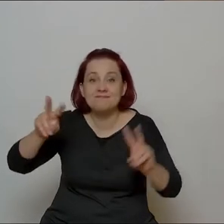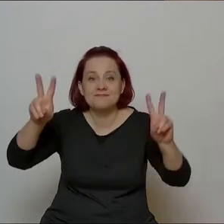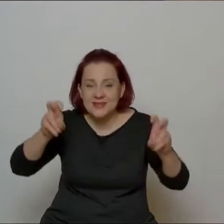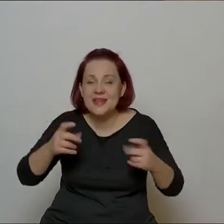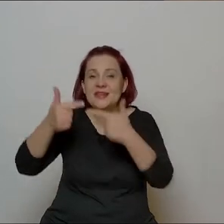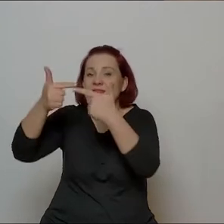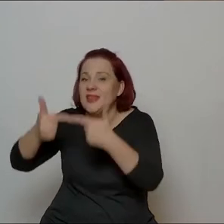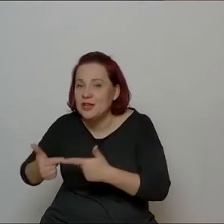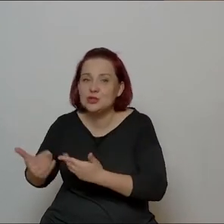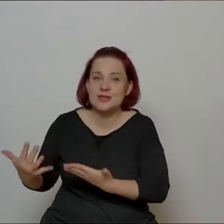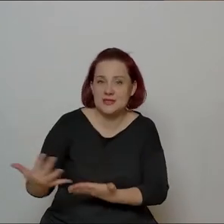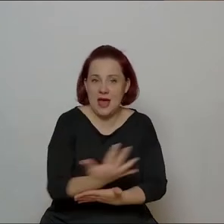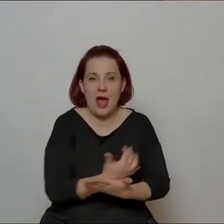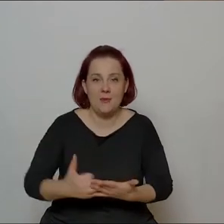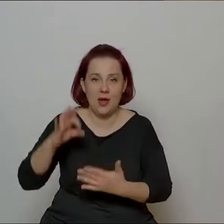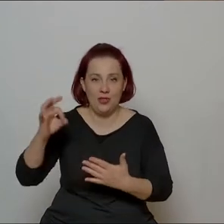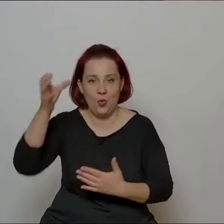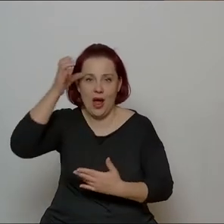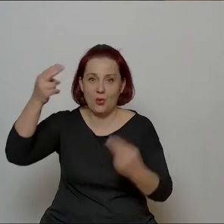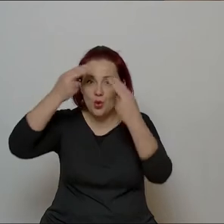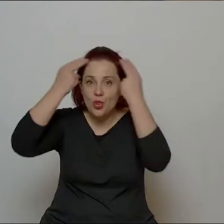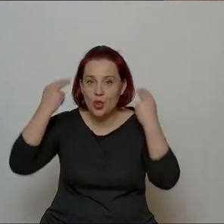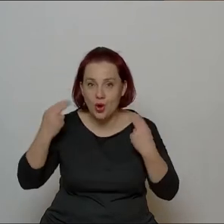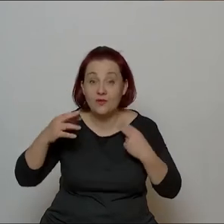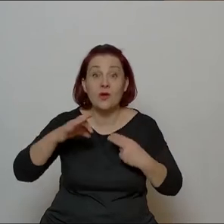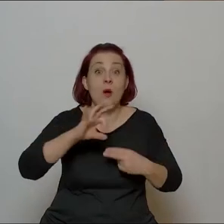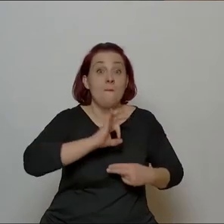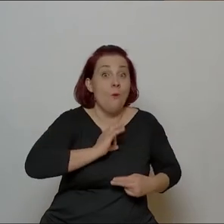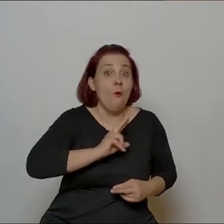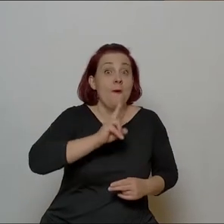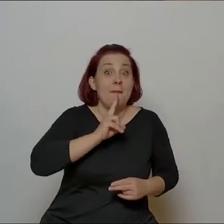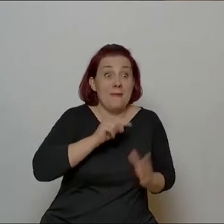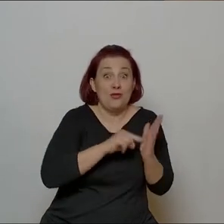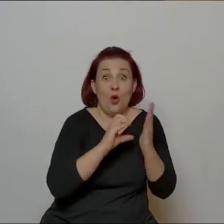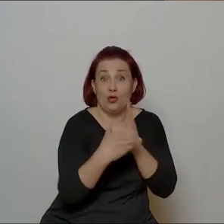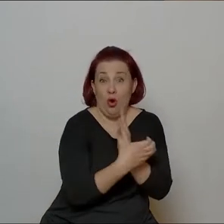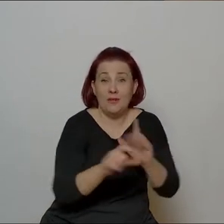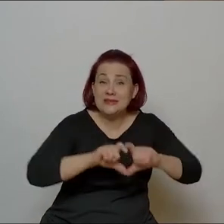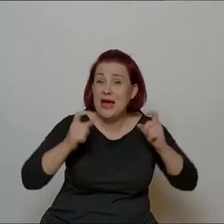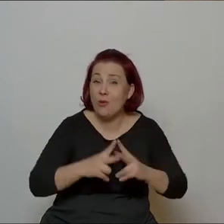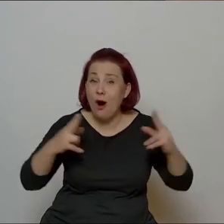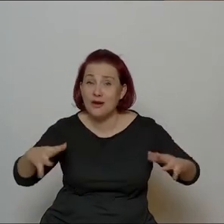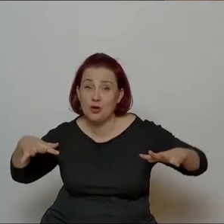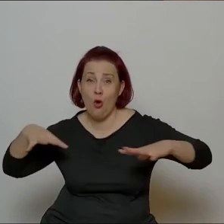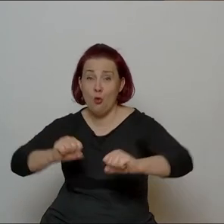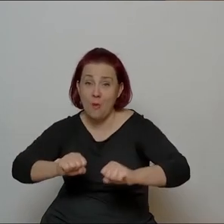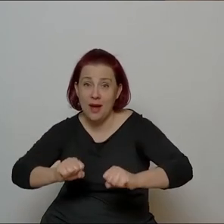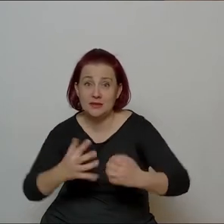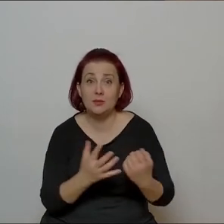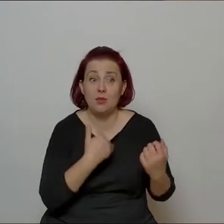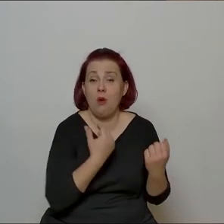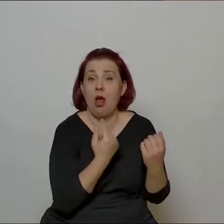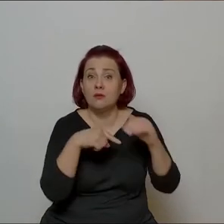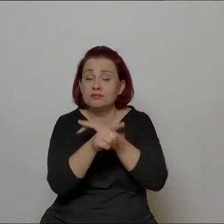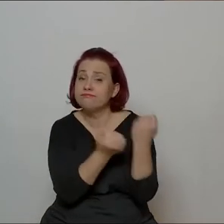Norwida, tom, który moja mama przez całą okupację przenosiła z miejsca na miejsce. Mama